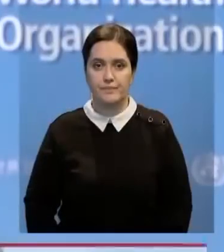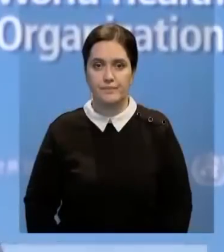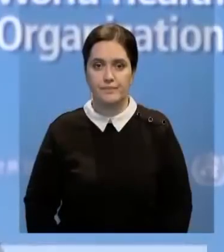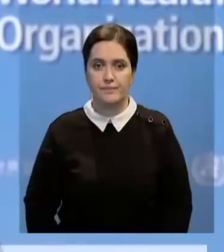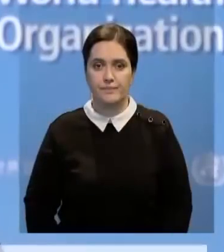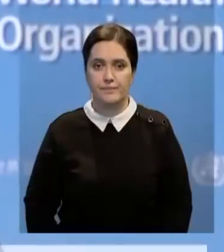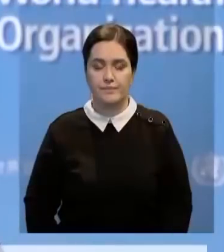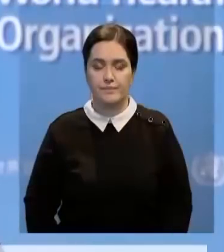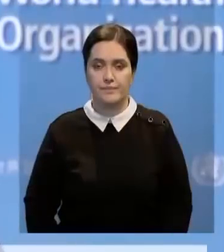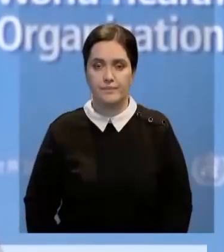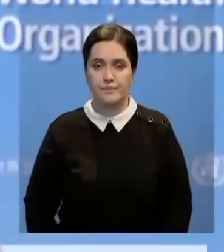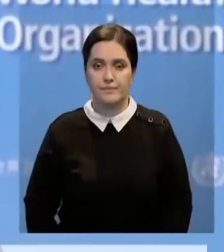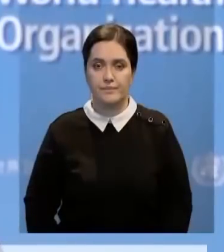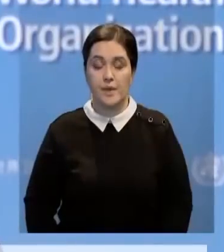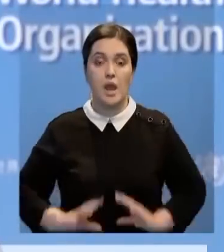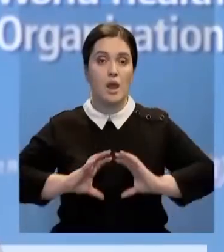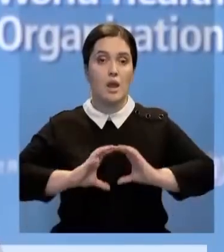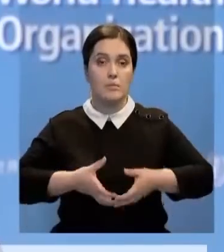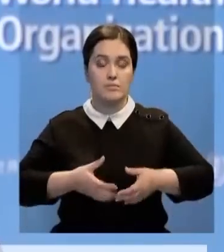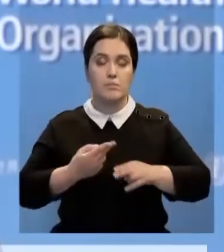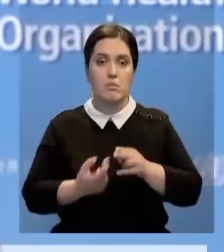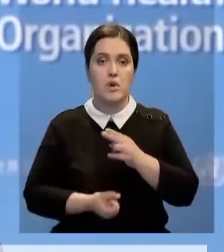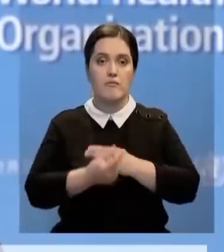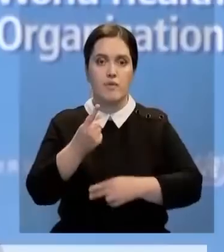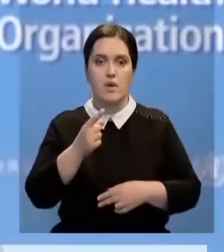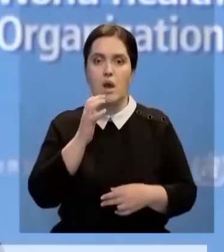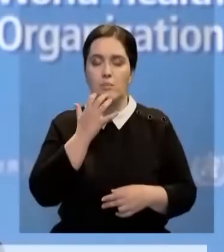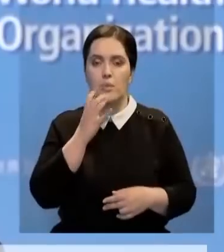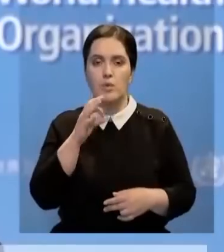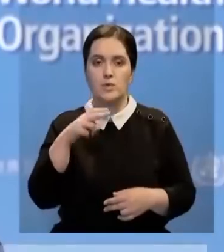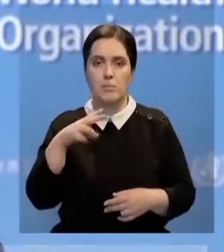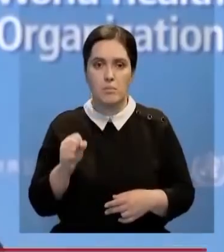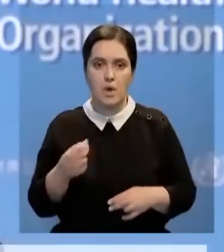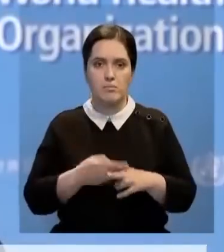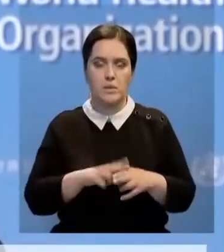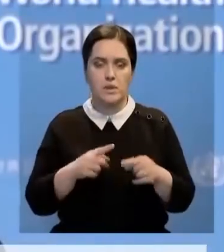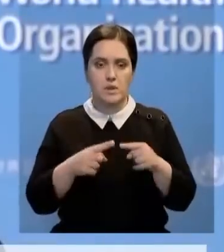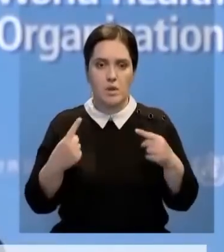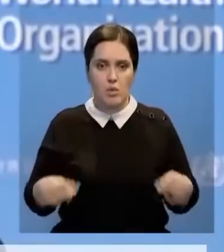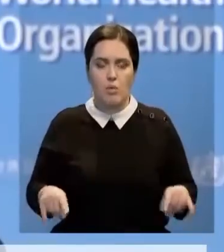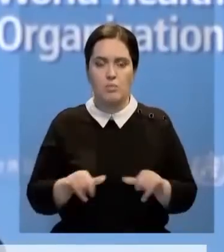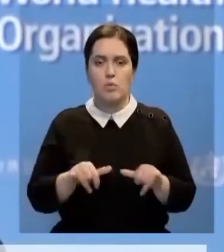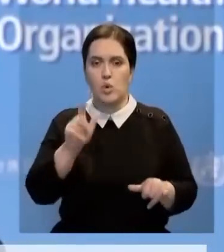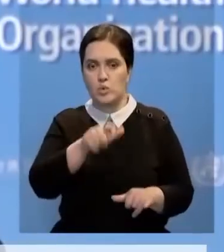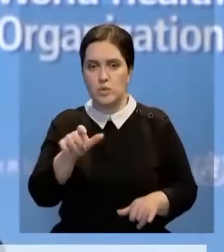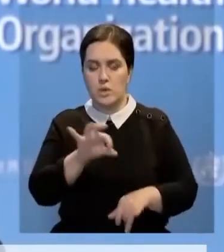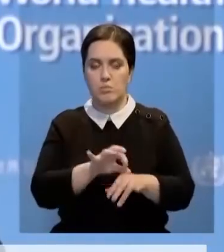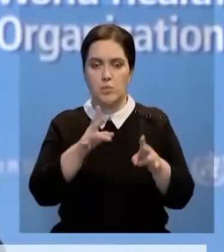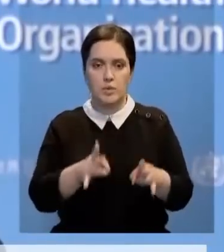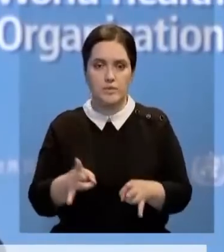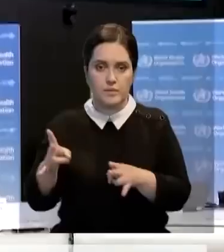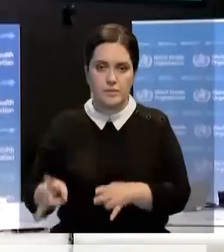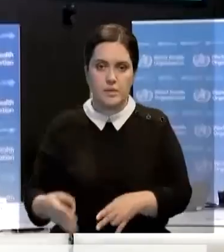Глобальная вспышка оспы обезьян очень нетипичная. Её поведение отличается от того, что мы видели раньше. Всё больше людей заболевают, и